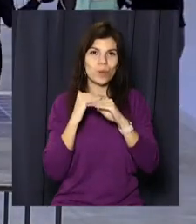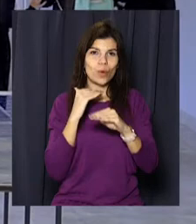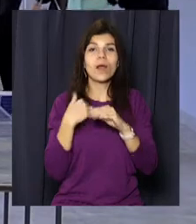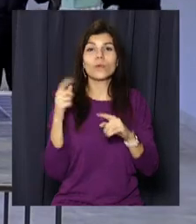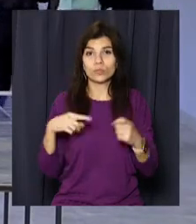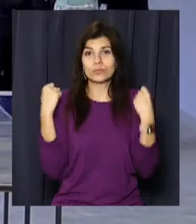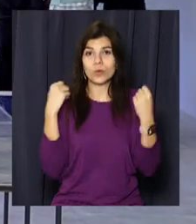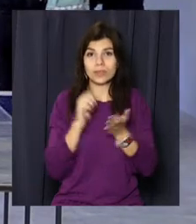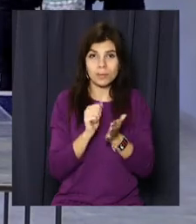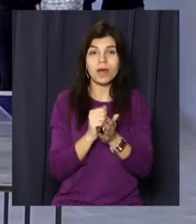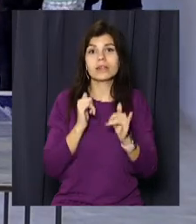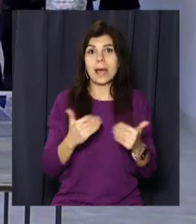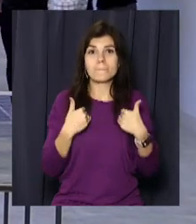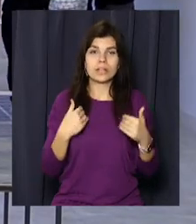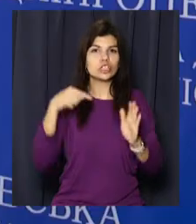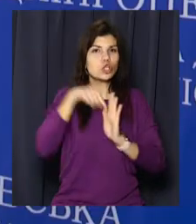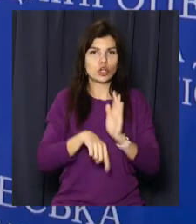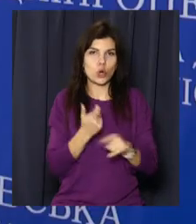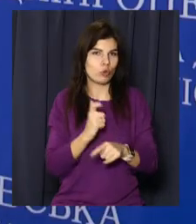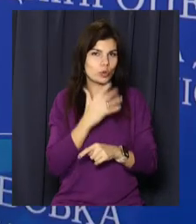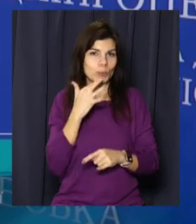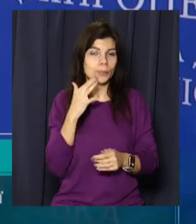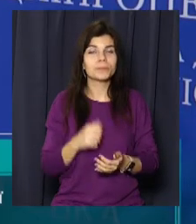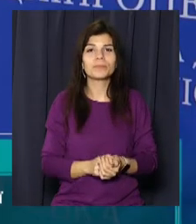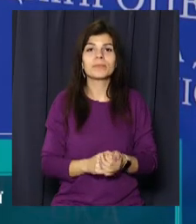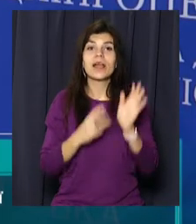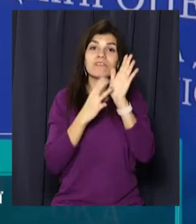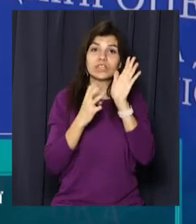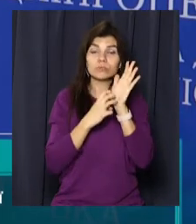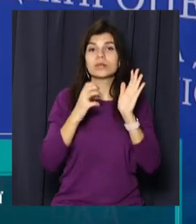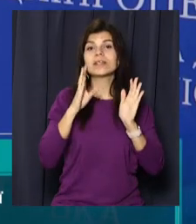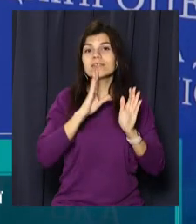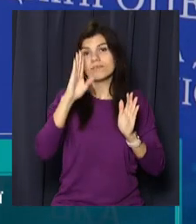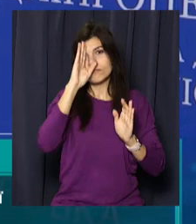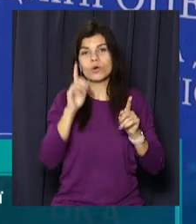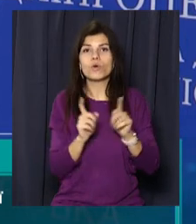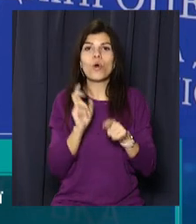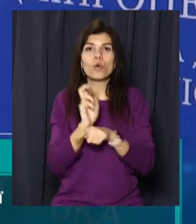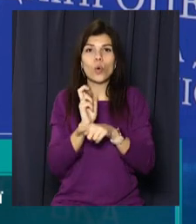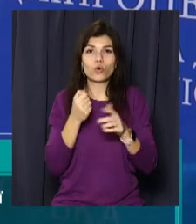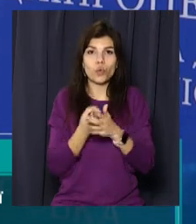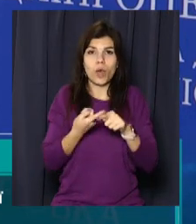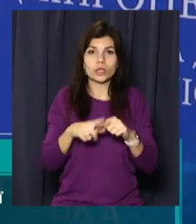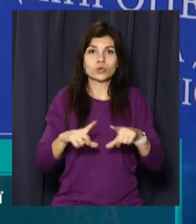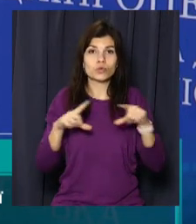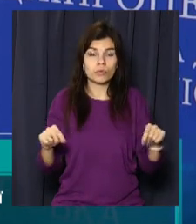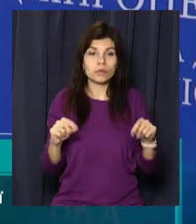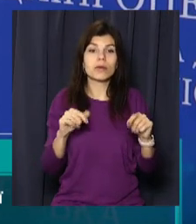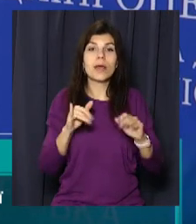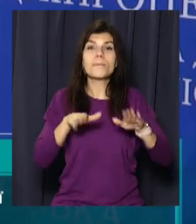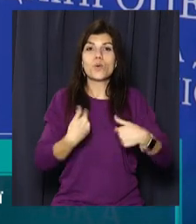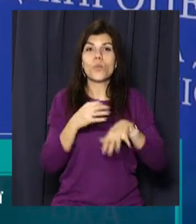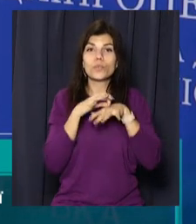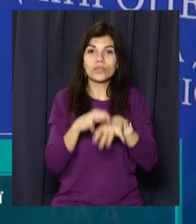займаюся, для мене це багато, що значить. 800 дівчат та хлопчиків ходять до цієї школи. І після